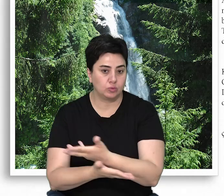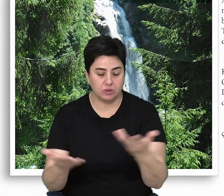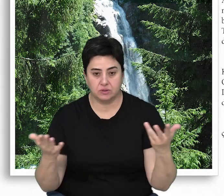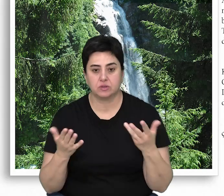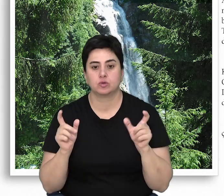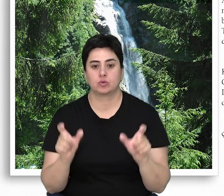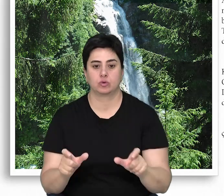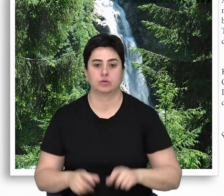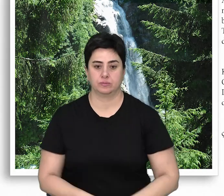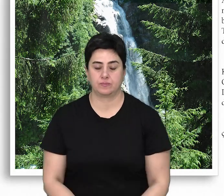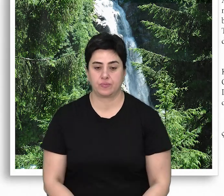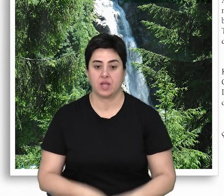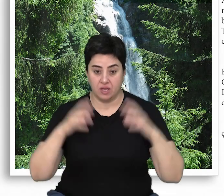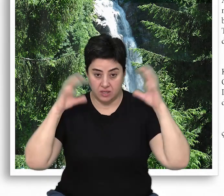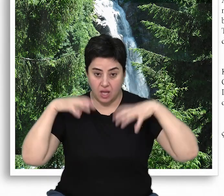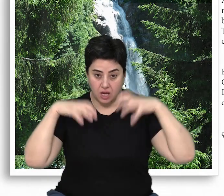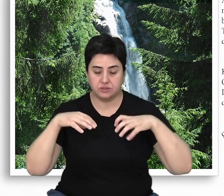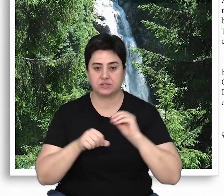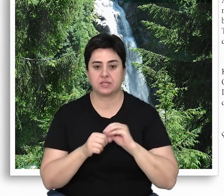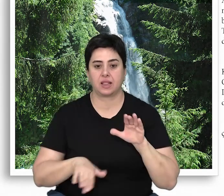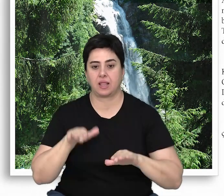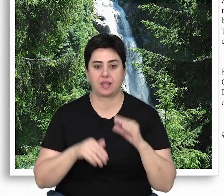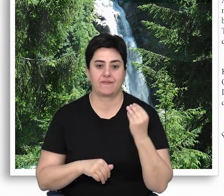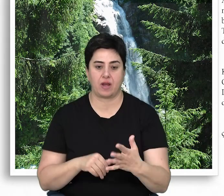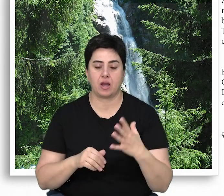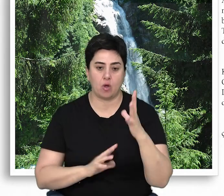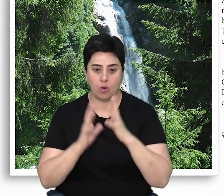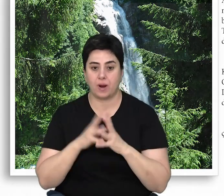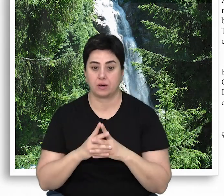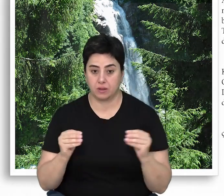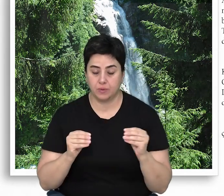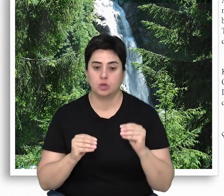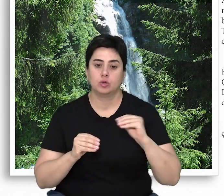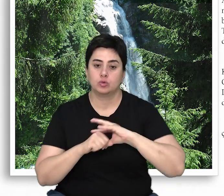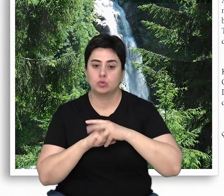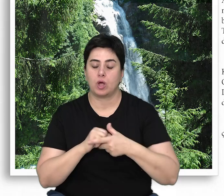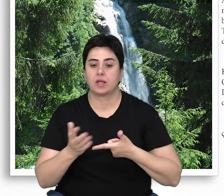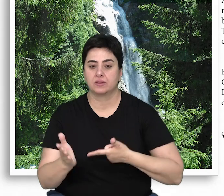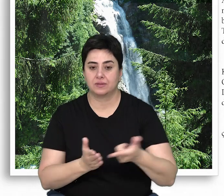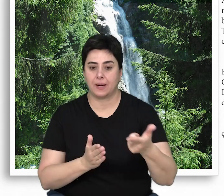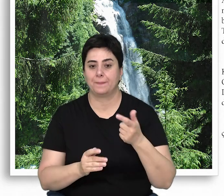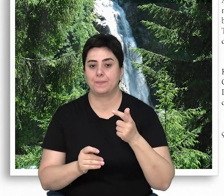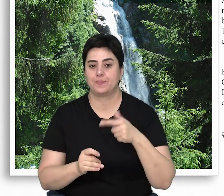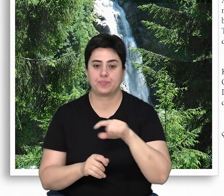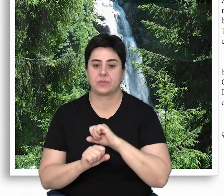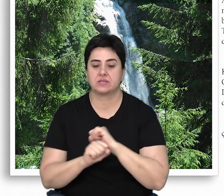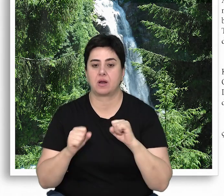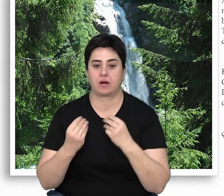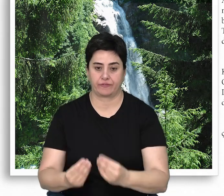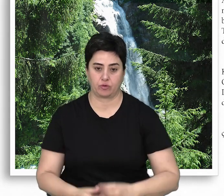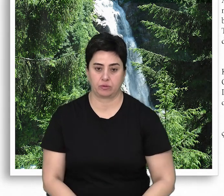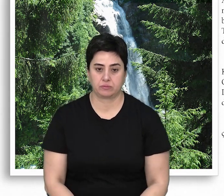besleyen havzaları koruyor. Yağış rejimini düzenleyen ormanların kaybı, dünyanın tarım yapılan bölgelerini